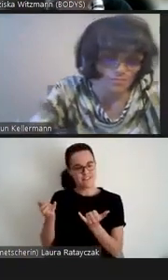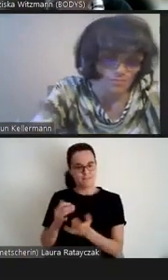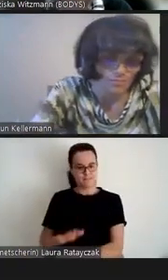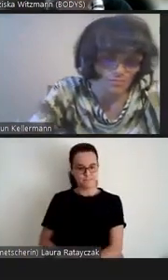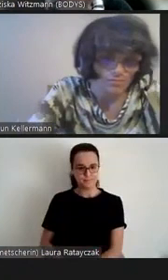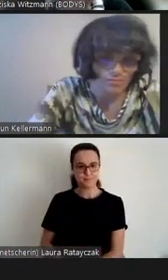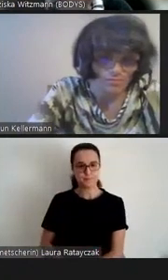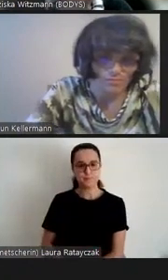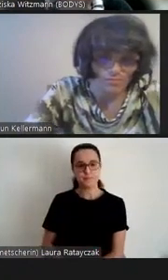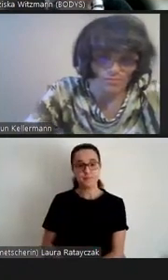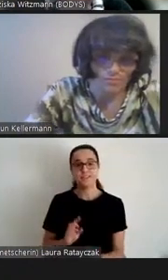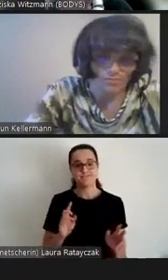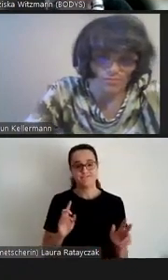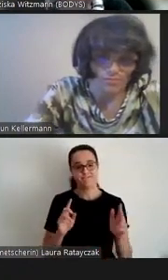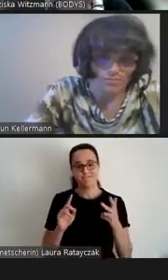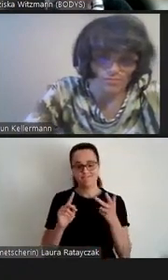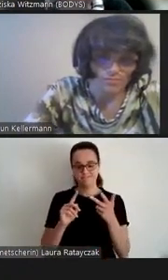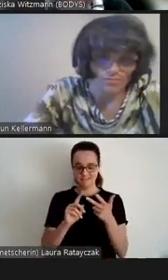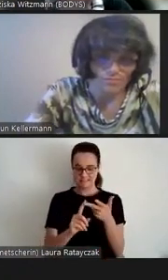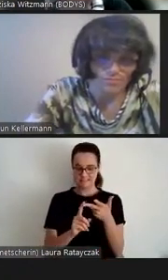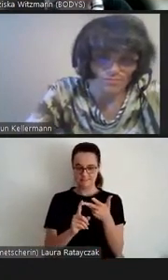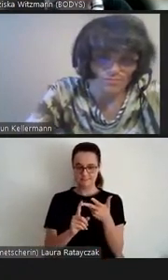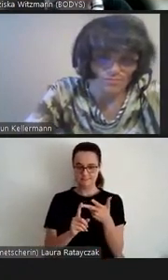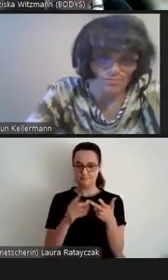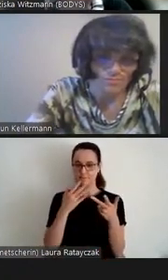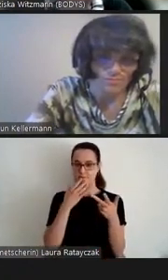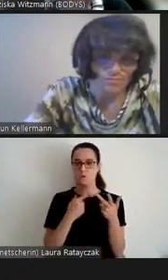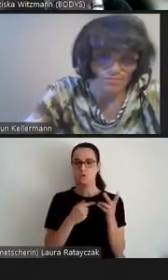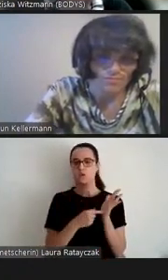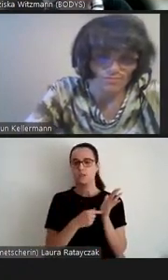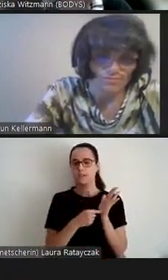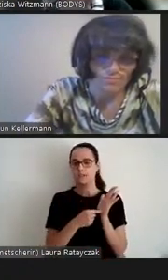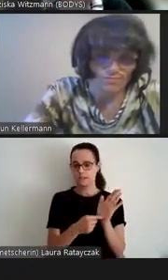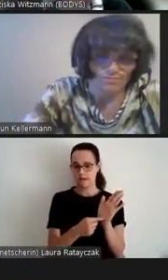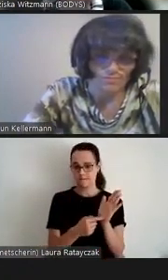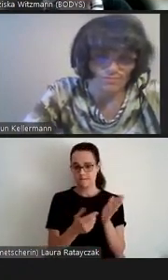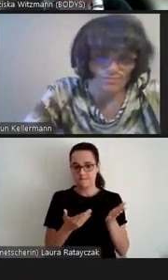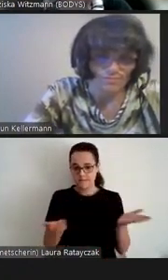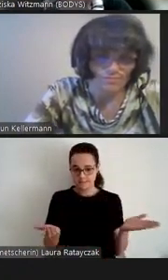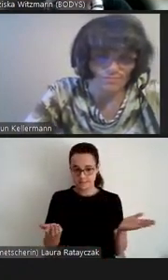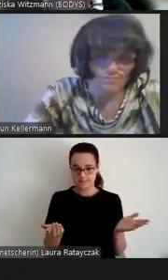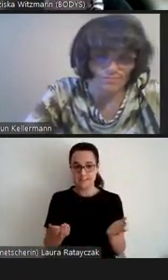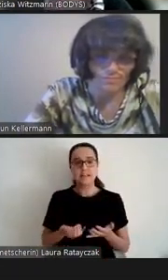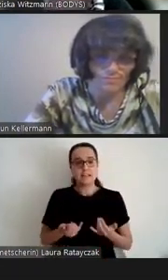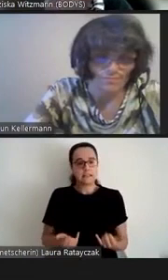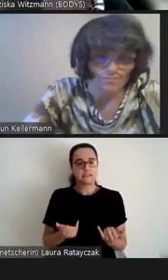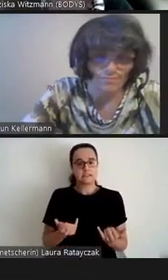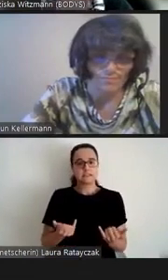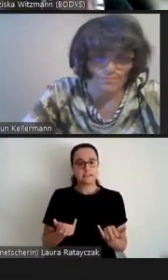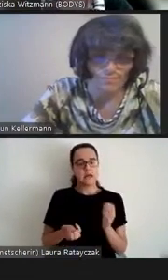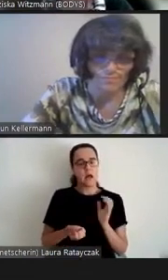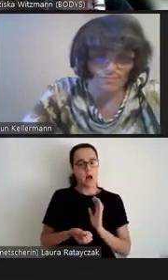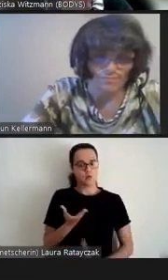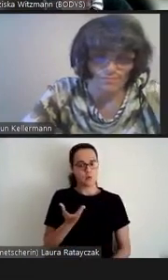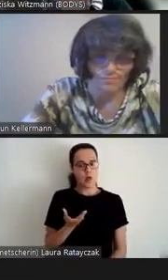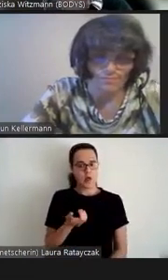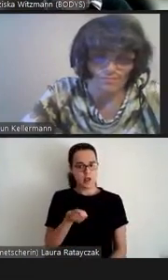Teil möchte ich Ihnen dann zeigen, wie wir in der Gegenwart als